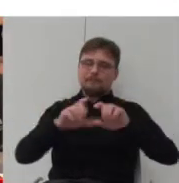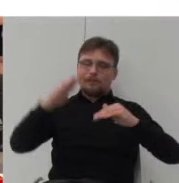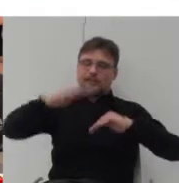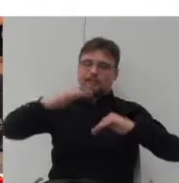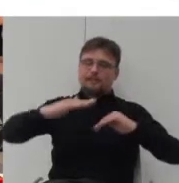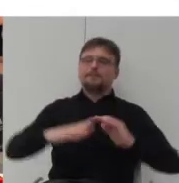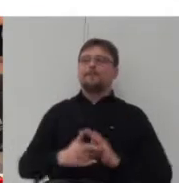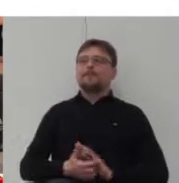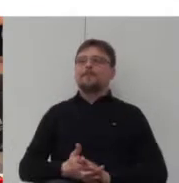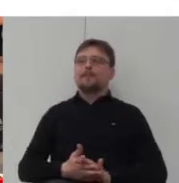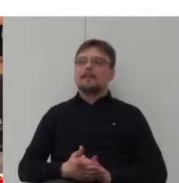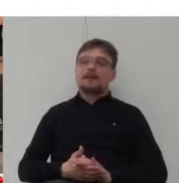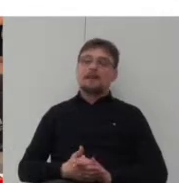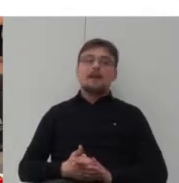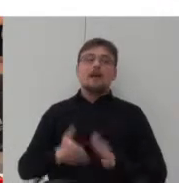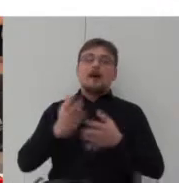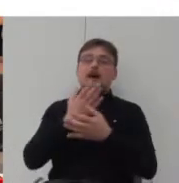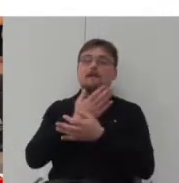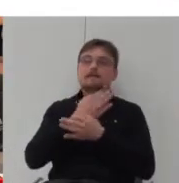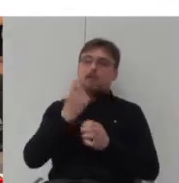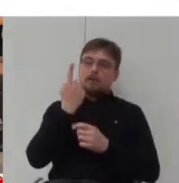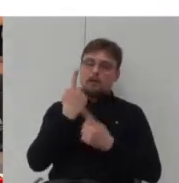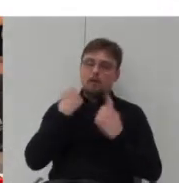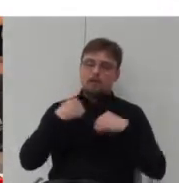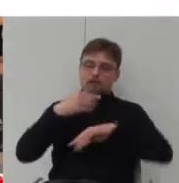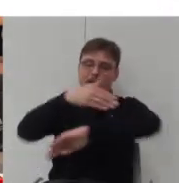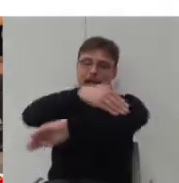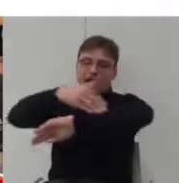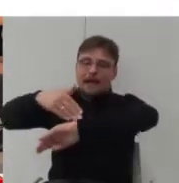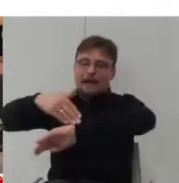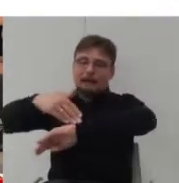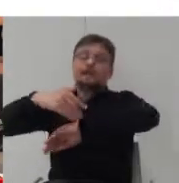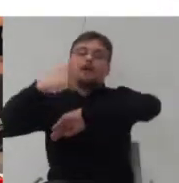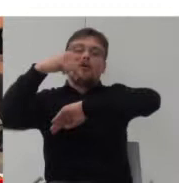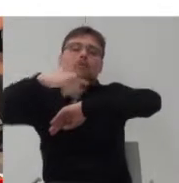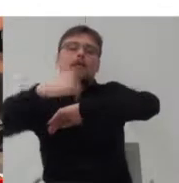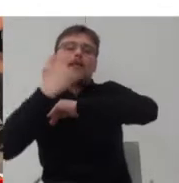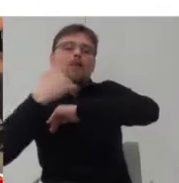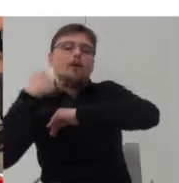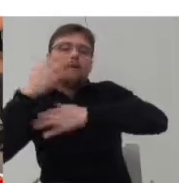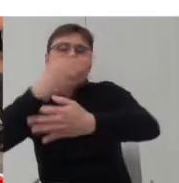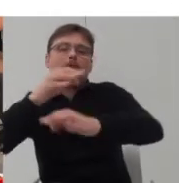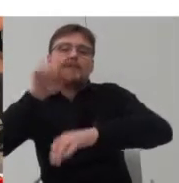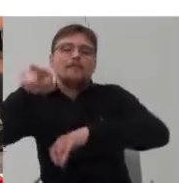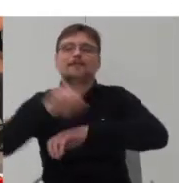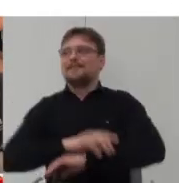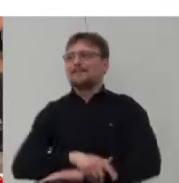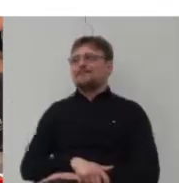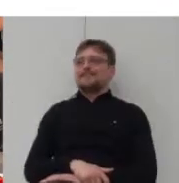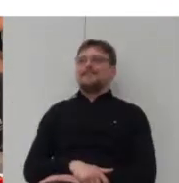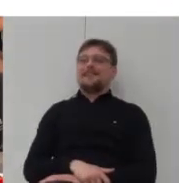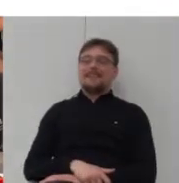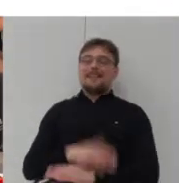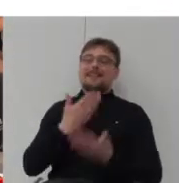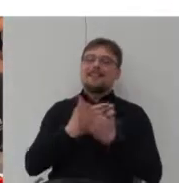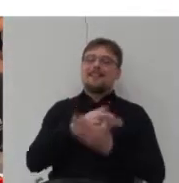że wolność jednej osoby kończy się tam naprawdę, gdzie zaczyna się wolność drugiej osoby, ale także dlatego, że każdy